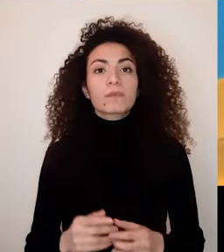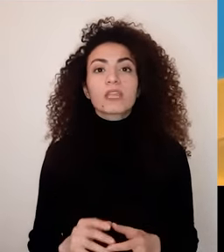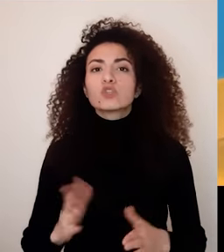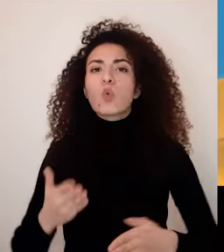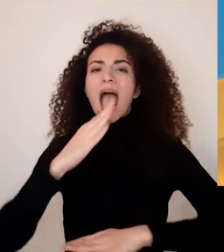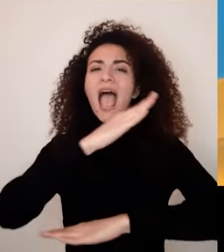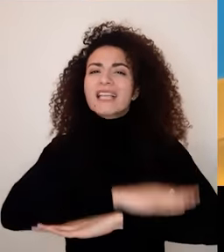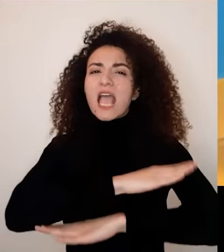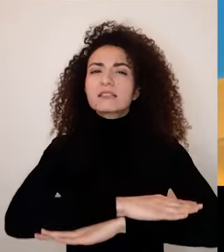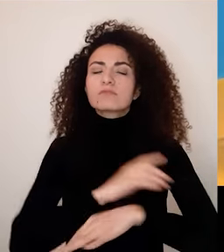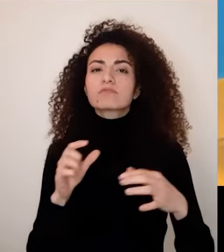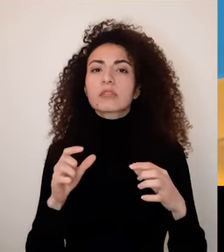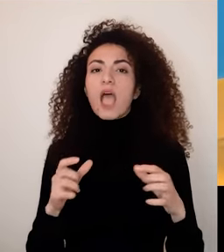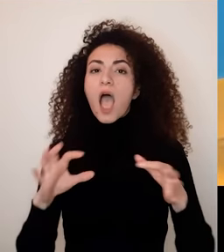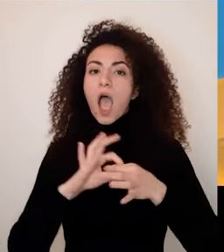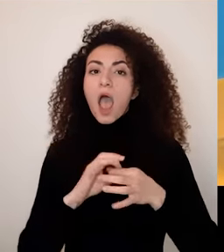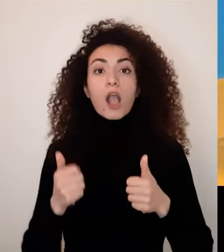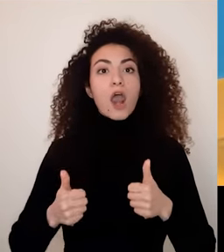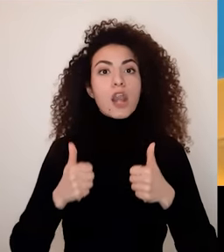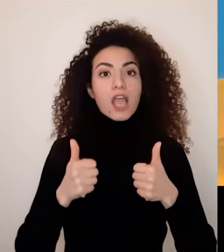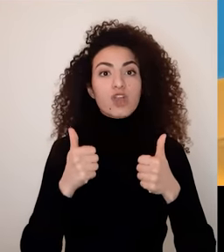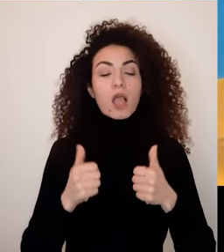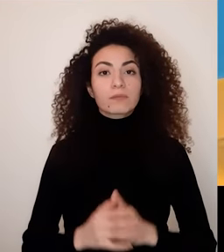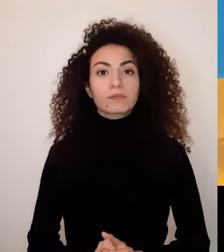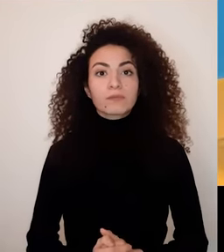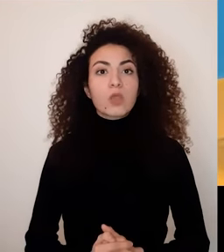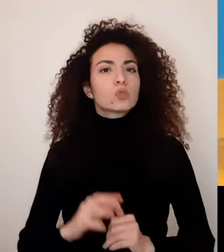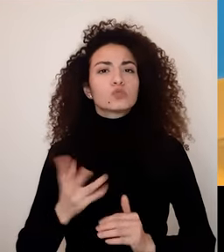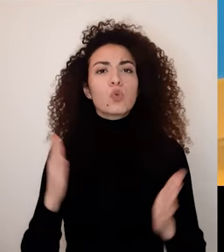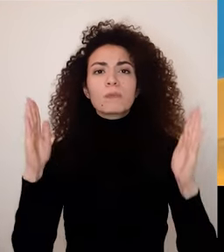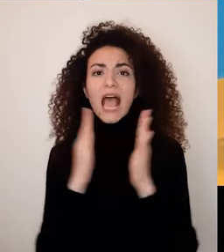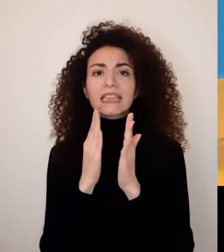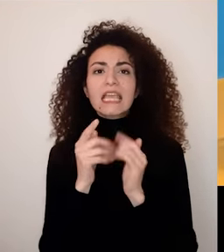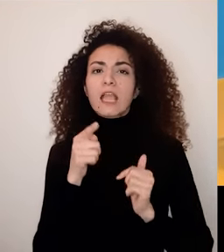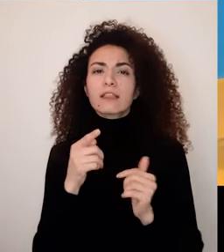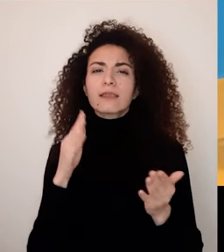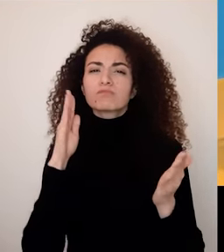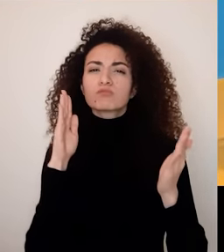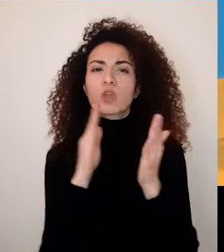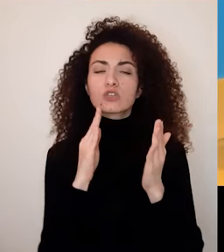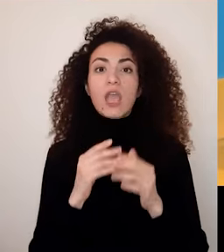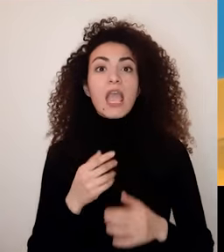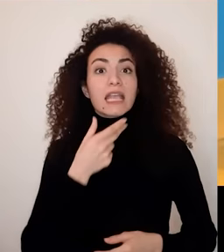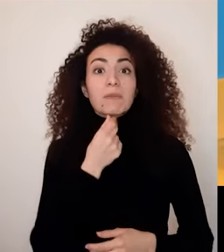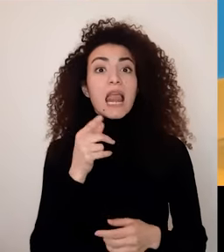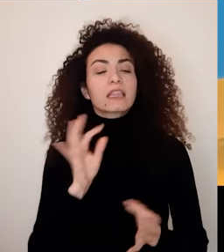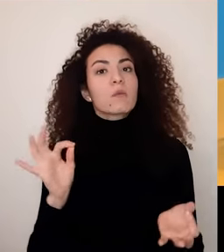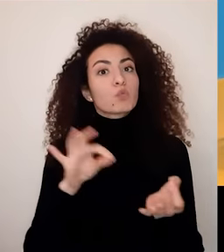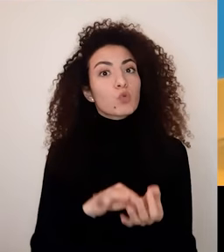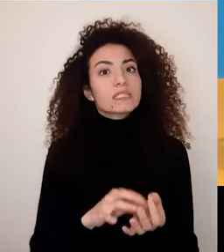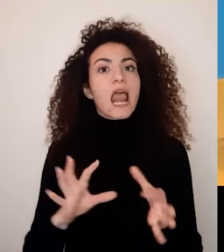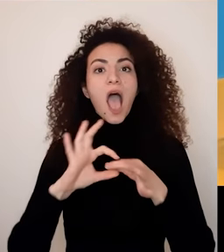أهم القصص لبناء علاقة ناجحة وسعيدة وأبرز التحديات الممكن نتواجهها كأمراء ذات إعاقة